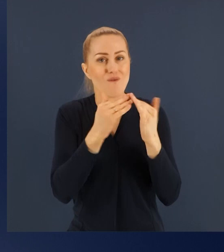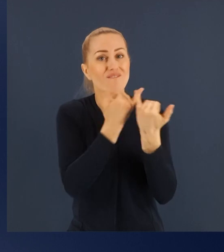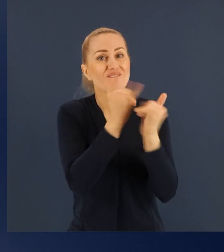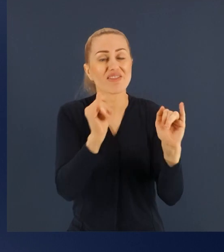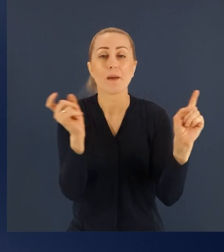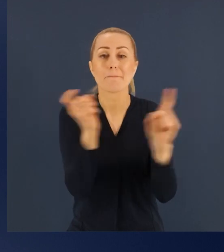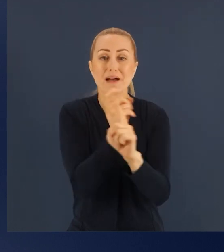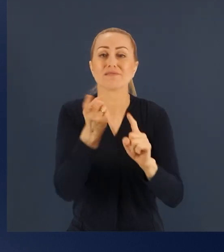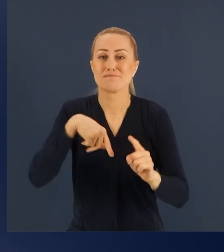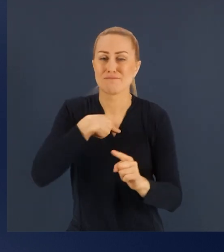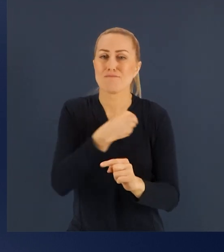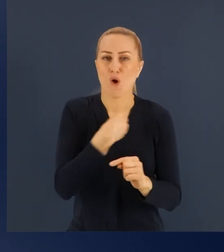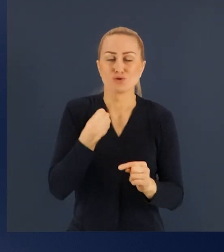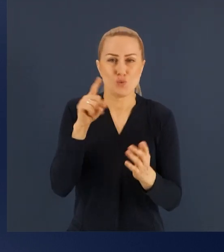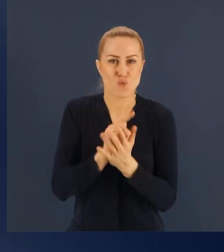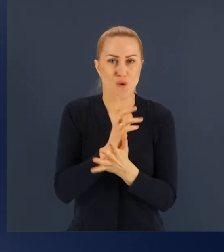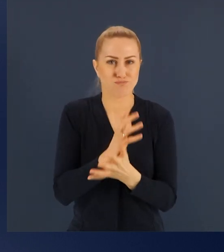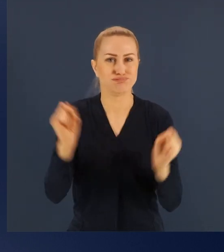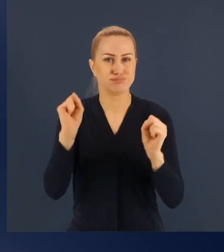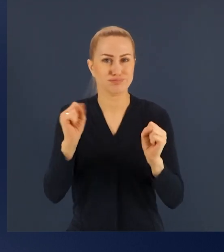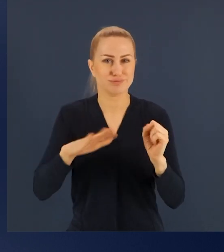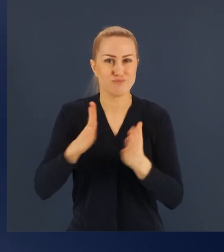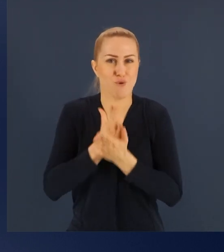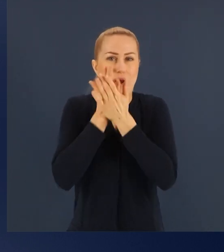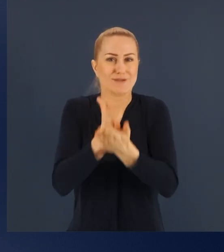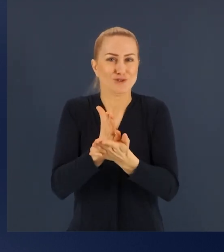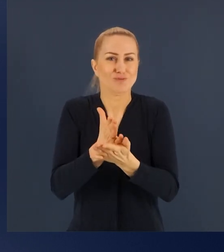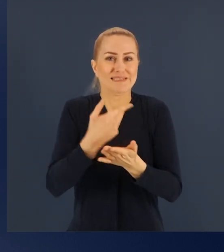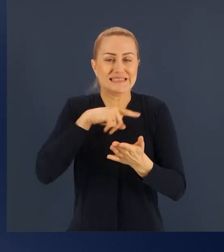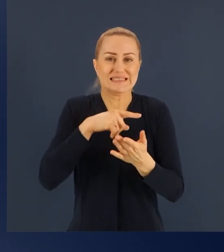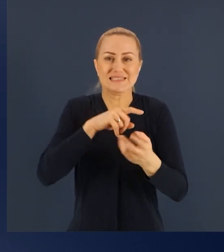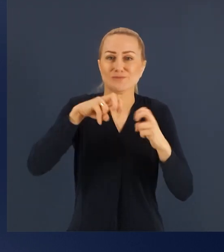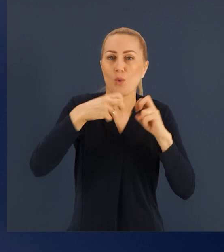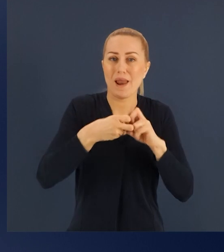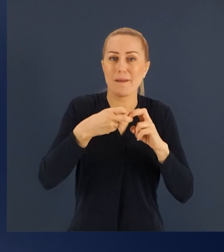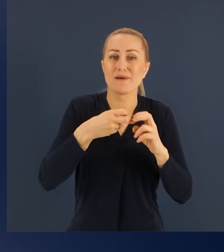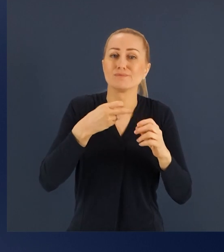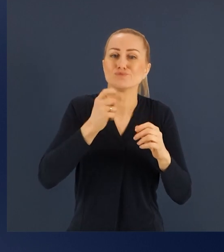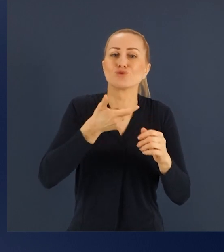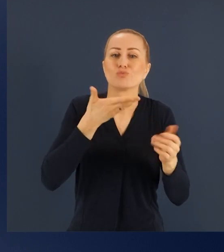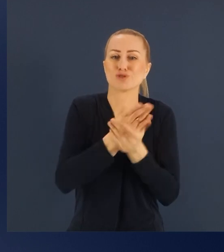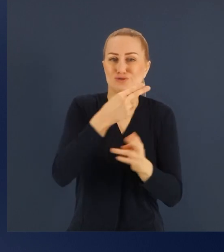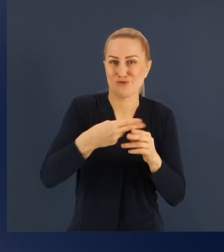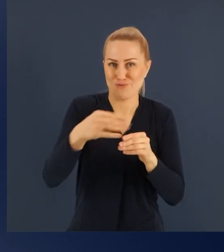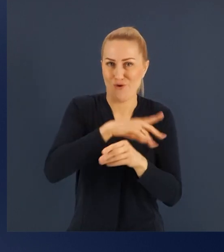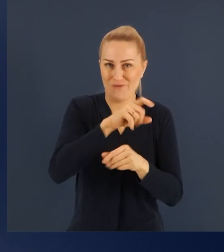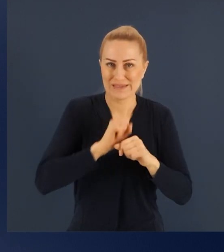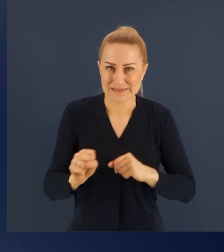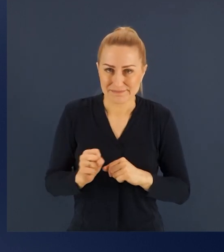koronawirusa i jej skutki gospodarcze. Od strony zdrowotnej sytuacja nie jest zła.